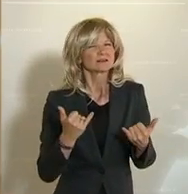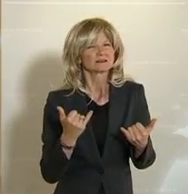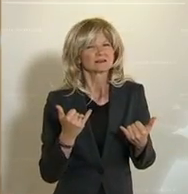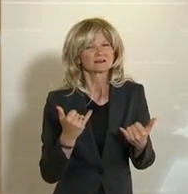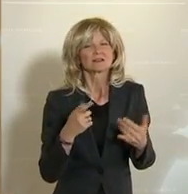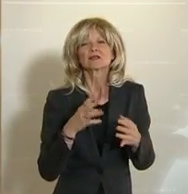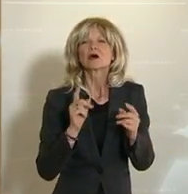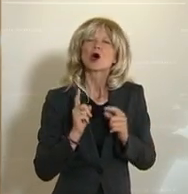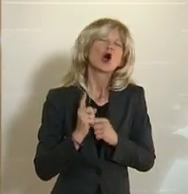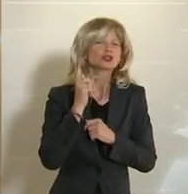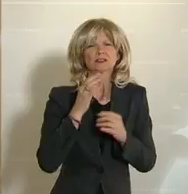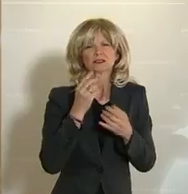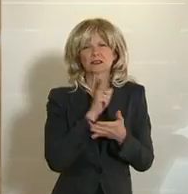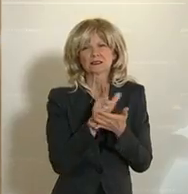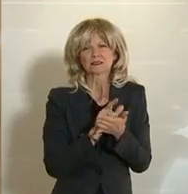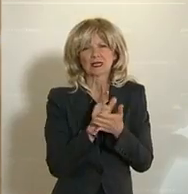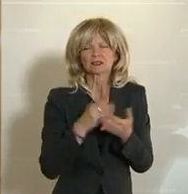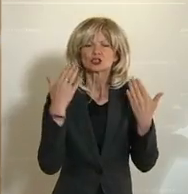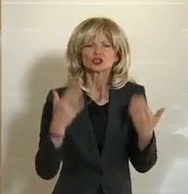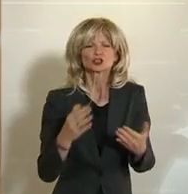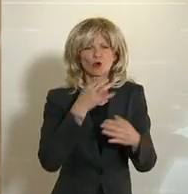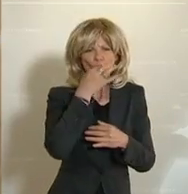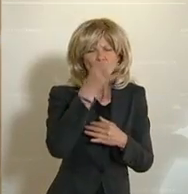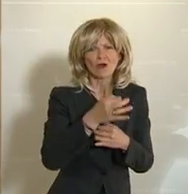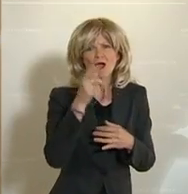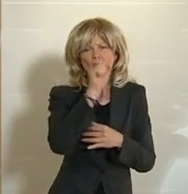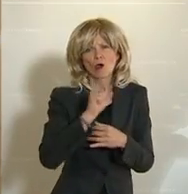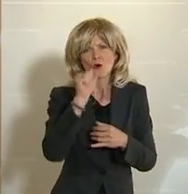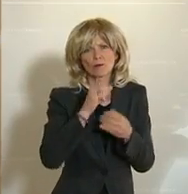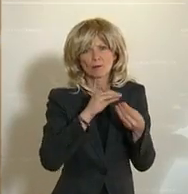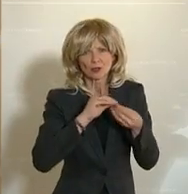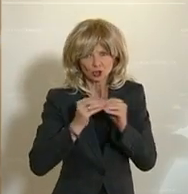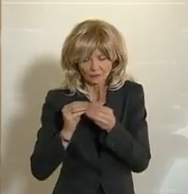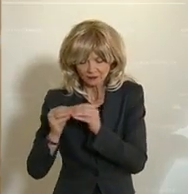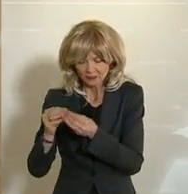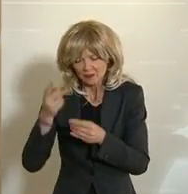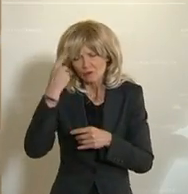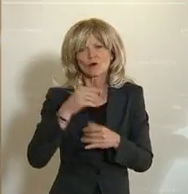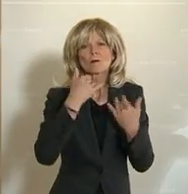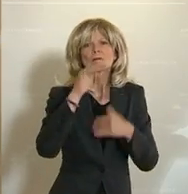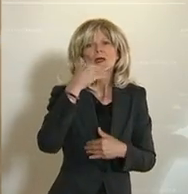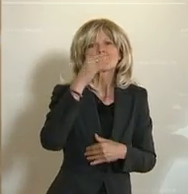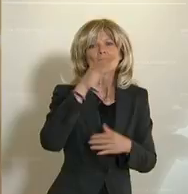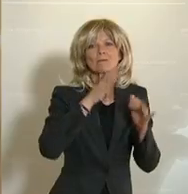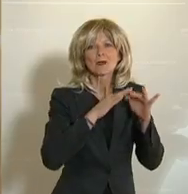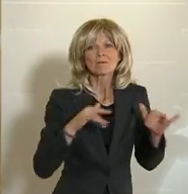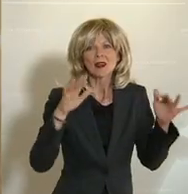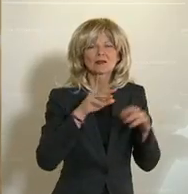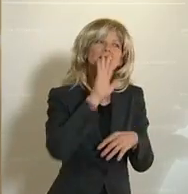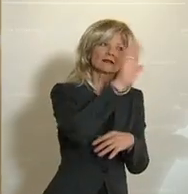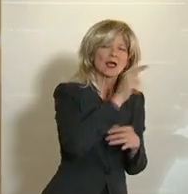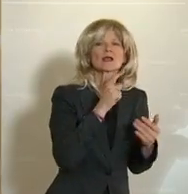Frage wieder beschäftigt, weil auch immer mehr nationalstaatliche Parlamente hier ihre Position geklärt haben.